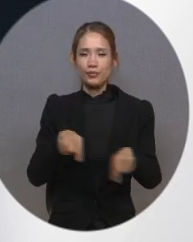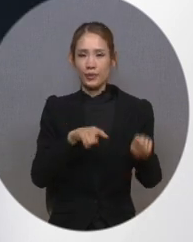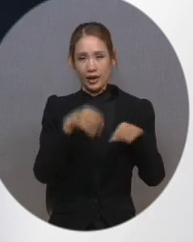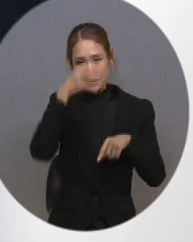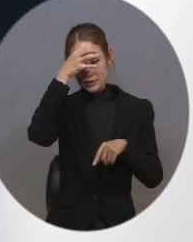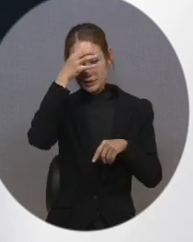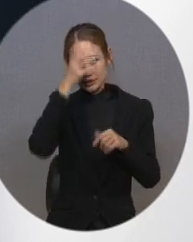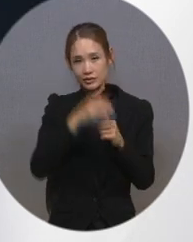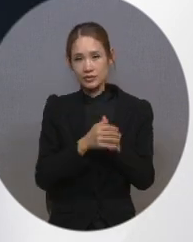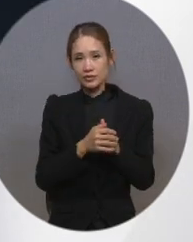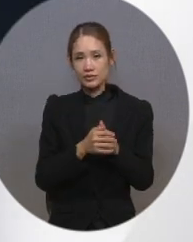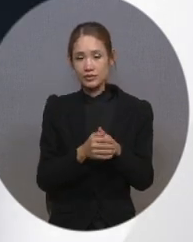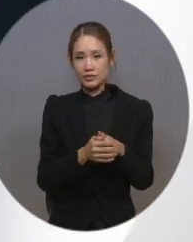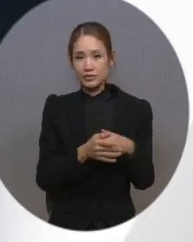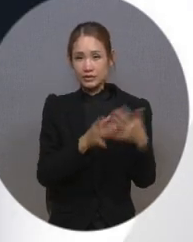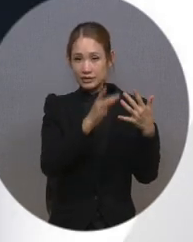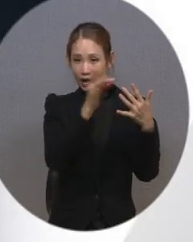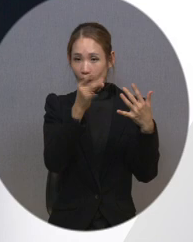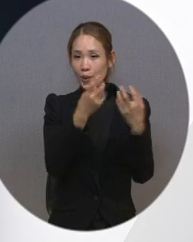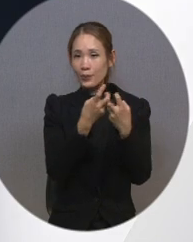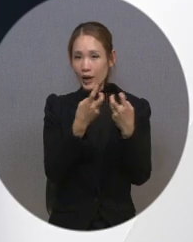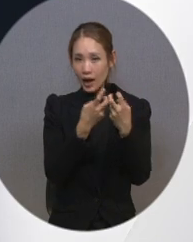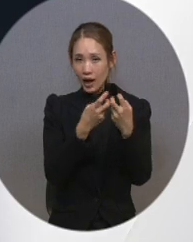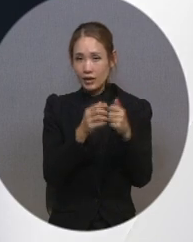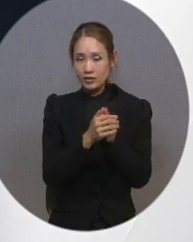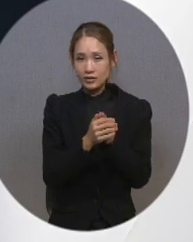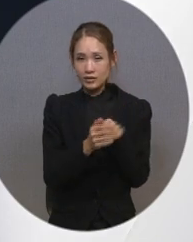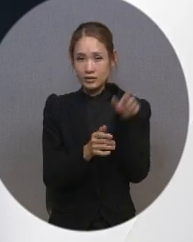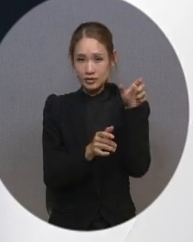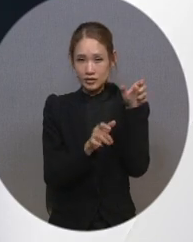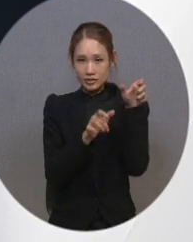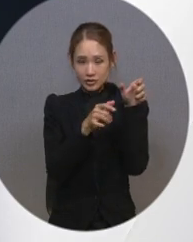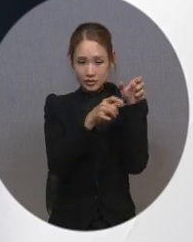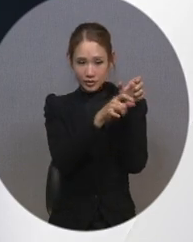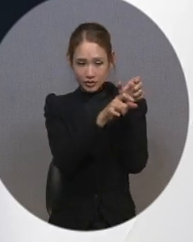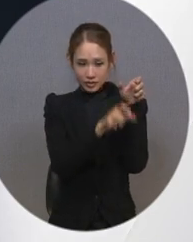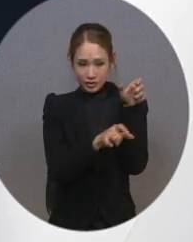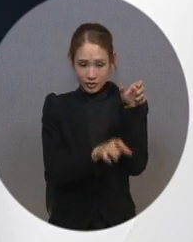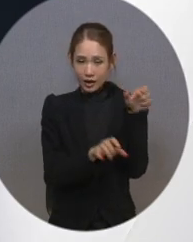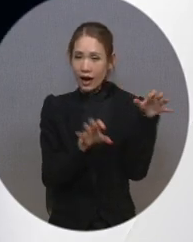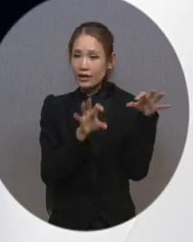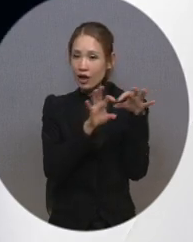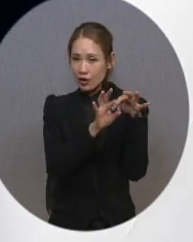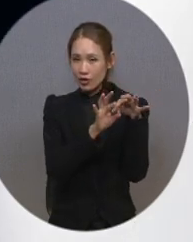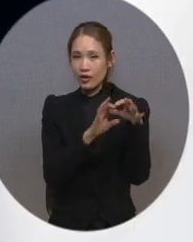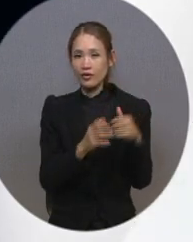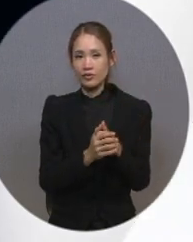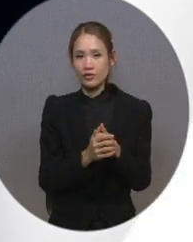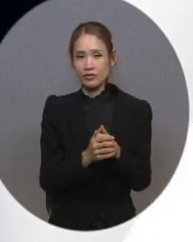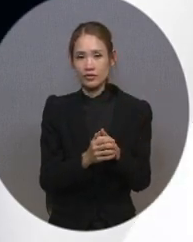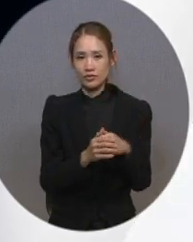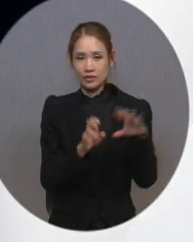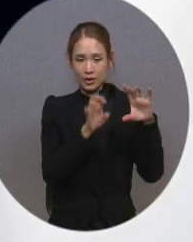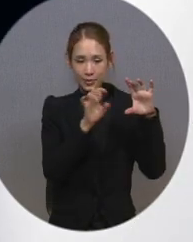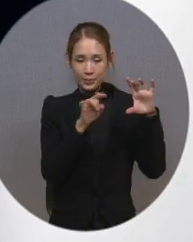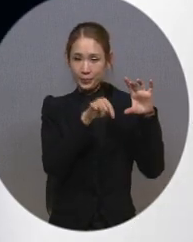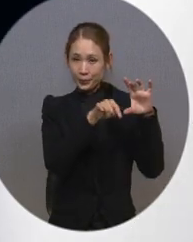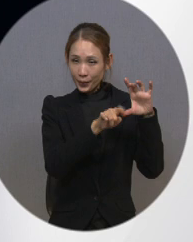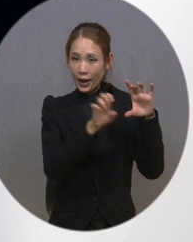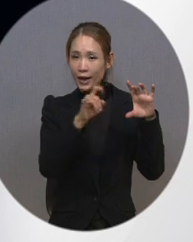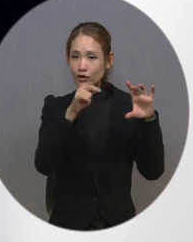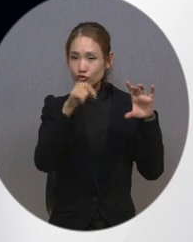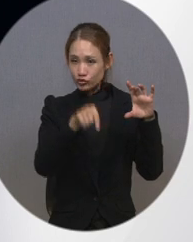설정 방법은 먼저 블루투스 스피커를 TV와 페어링한 후에 가능합니다. 리모컨의 메뉴 버튼을 누른 후